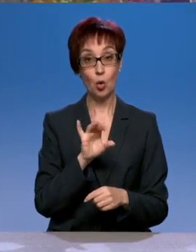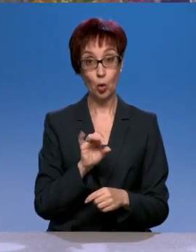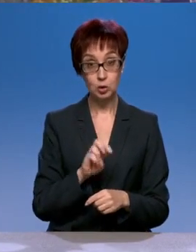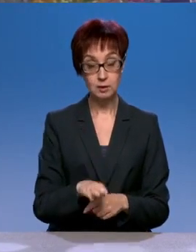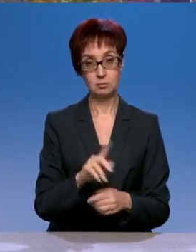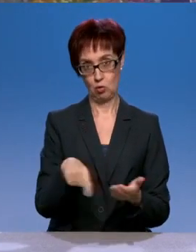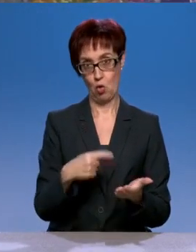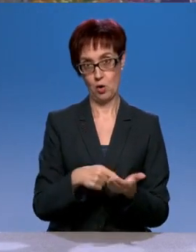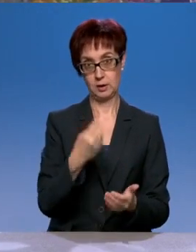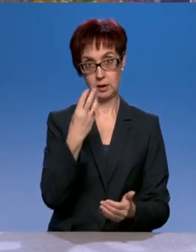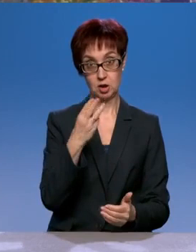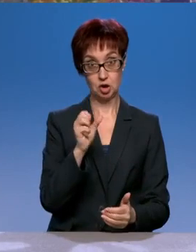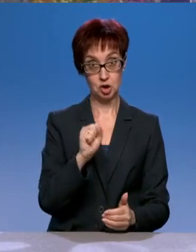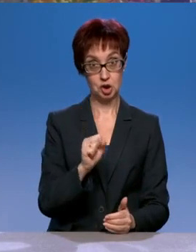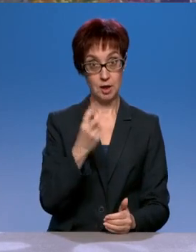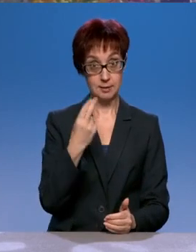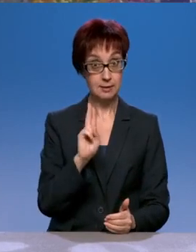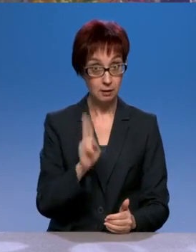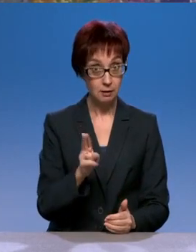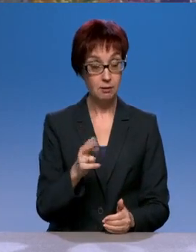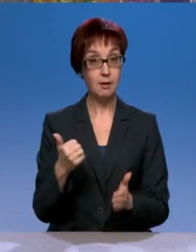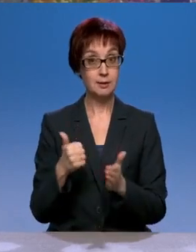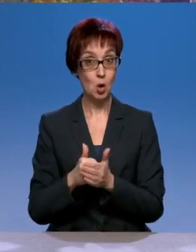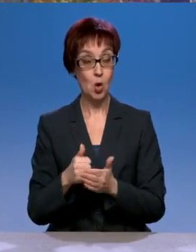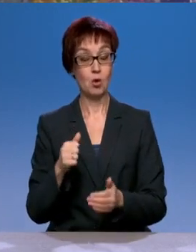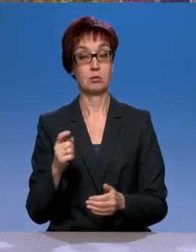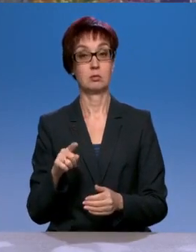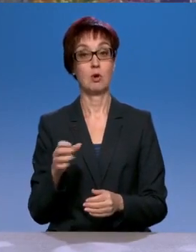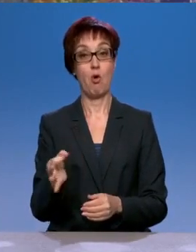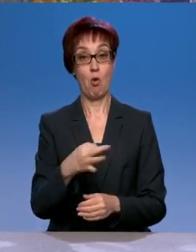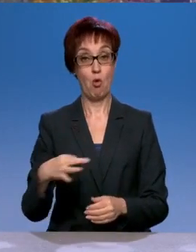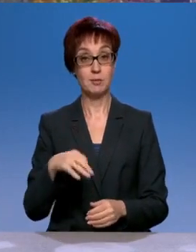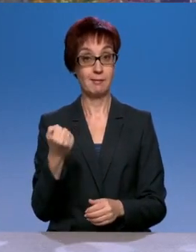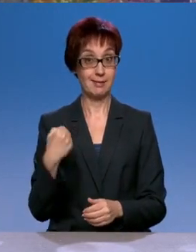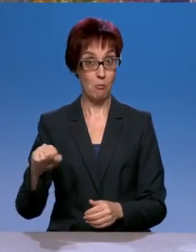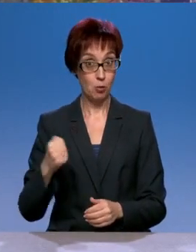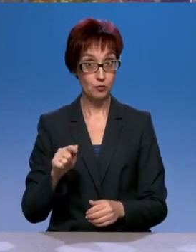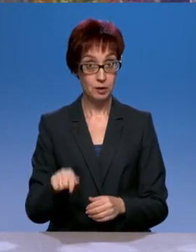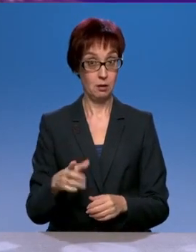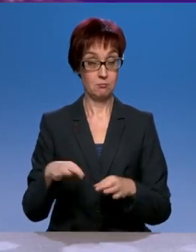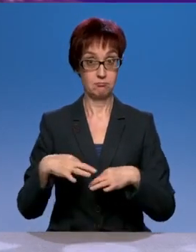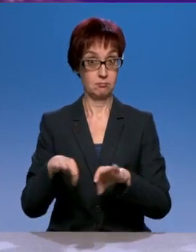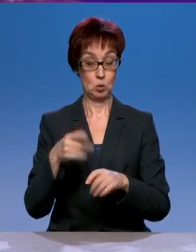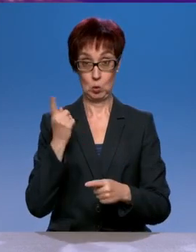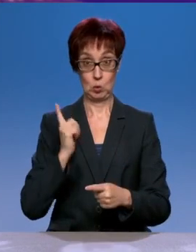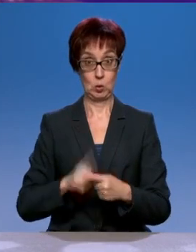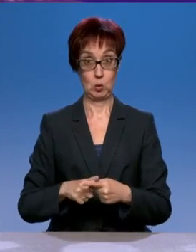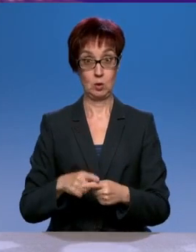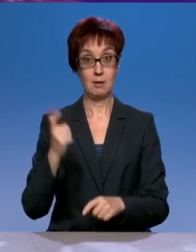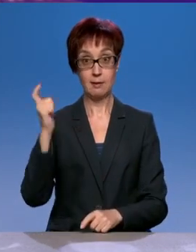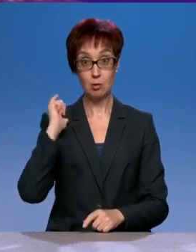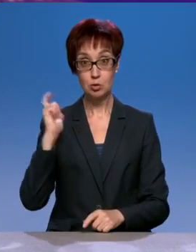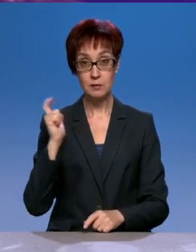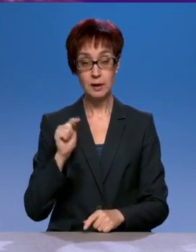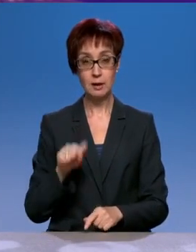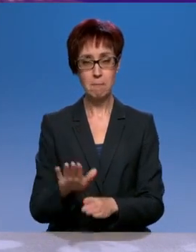до Тамбовской области, там невозможно ехать. Там грузовики вообще ползут, как